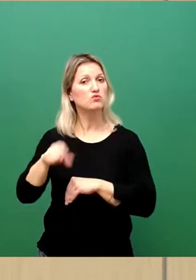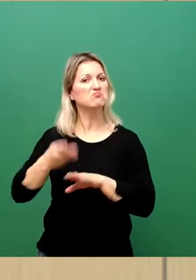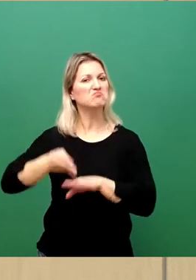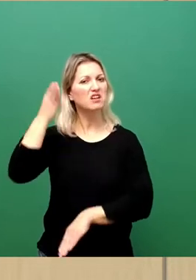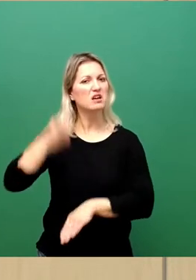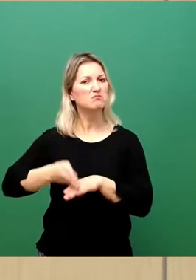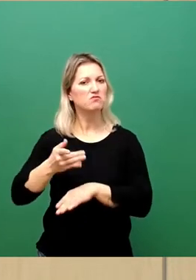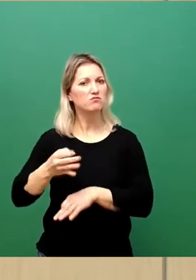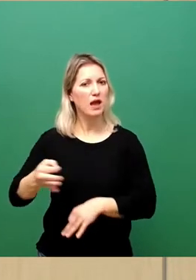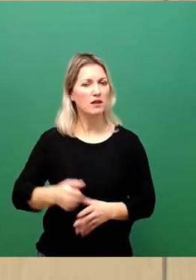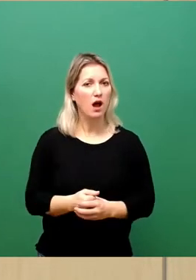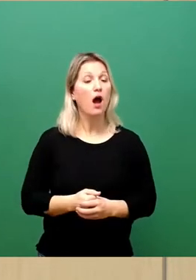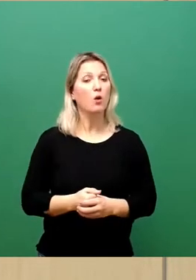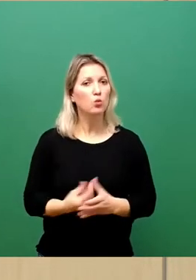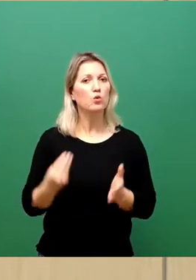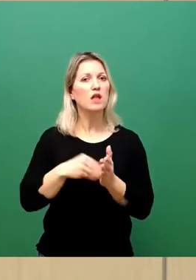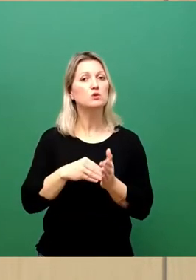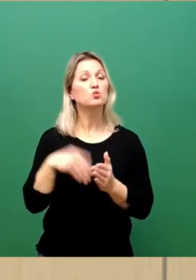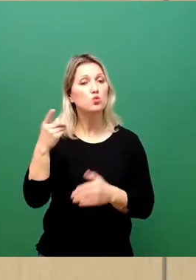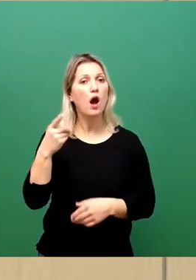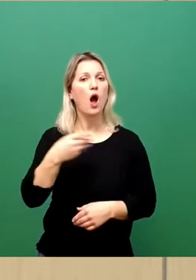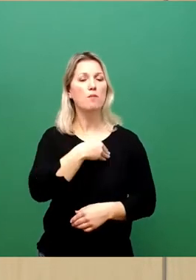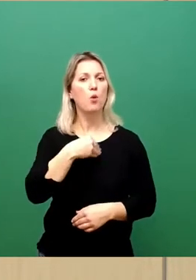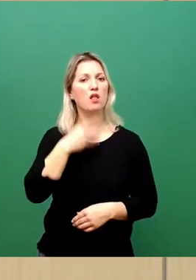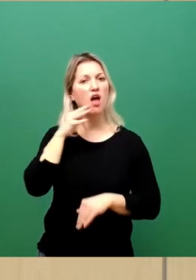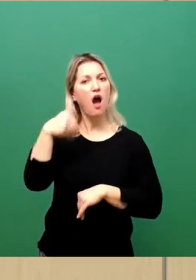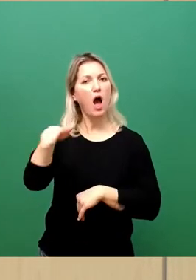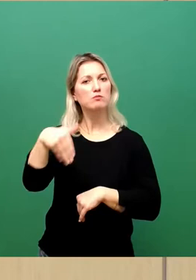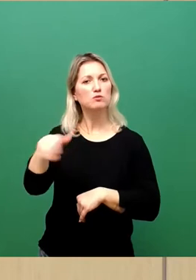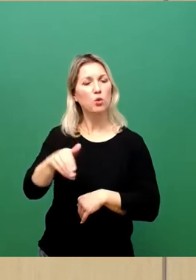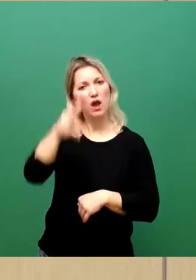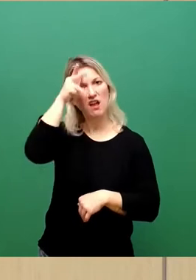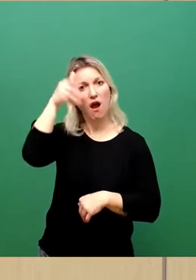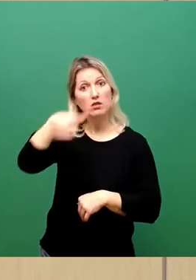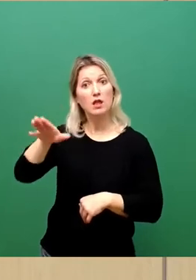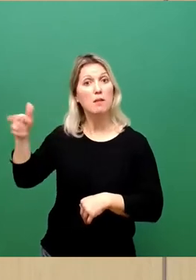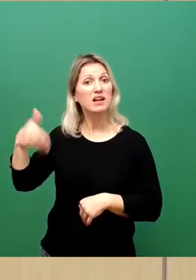aus Polen die ersten Abschiebungen in den Irak gemeldet, ohne dass jemals von diesen Menschen ein Asylantrag gestellt wurde.